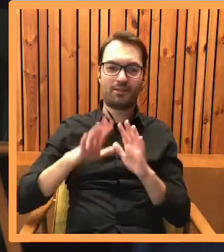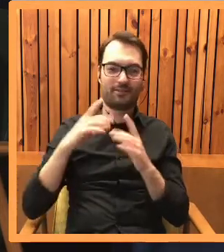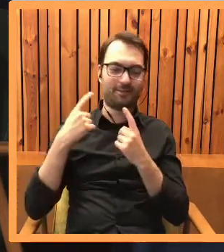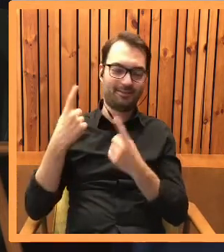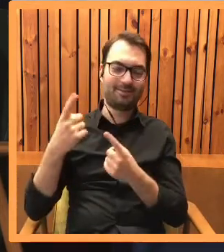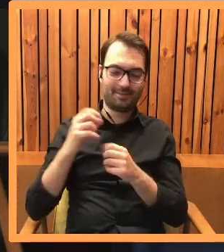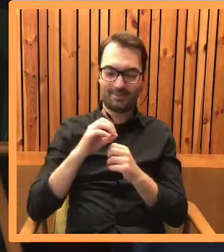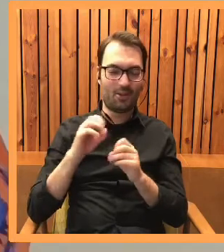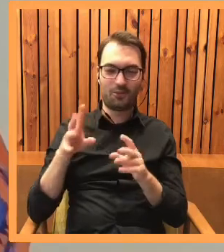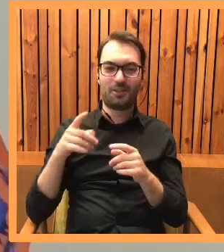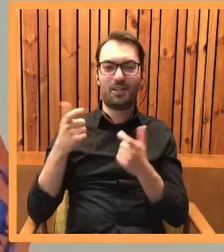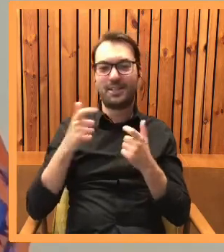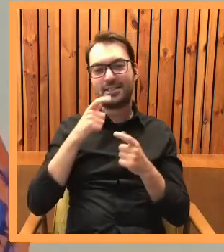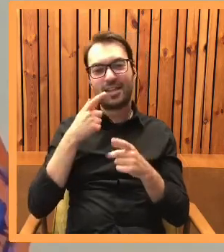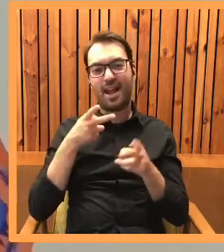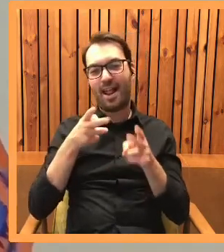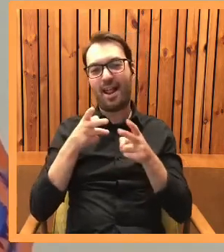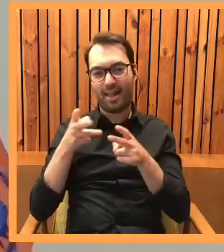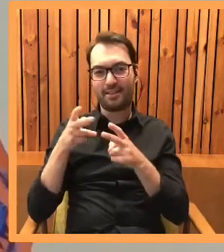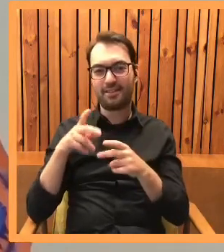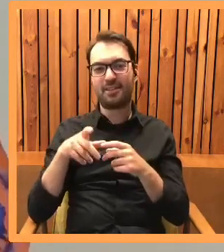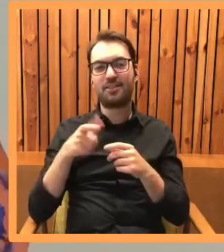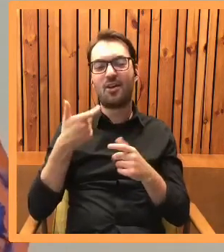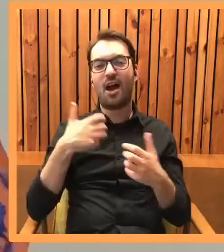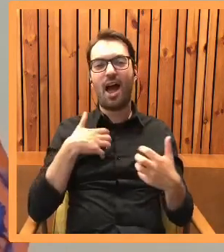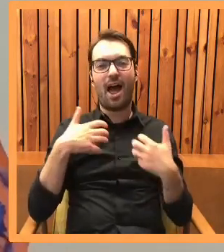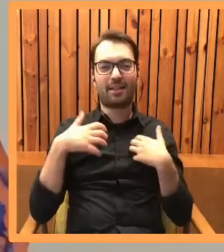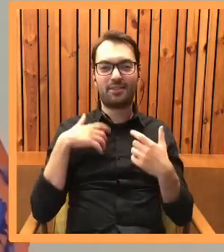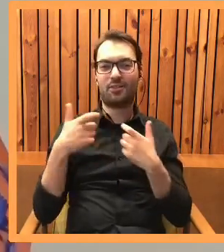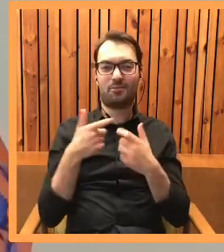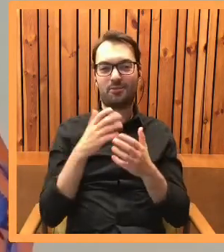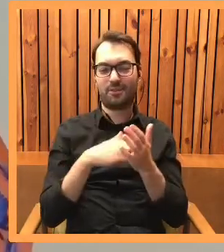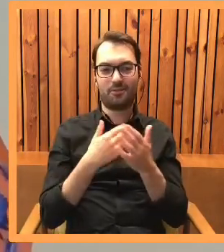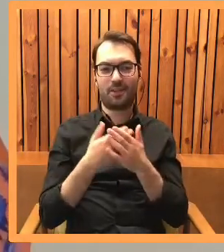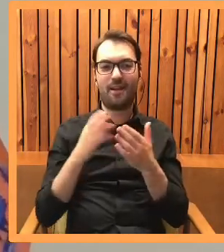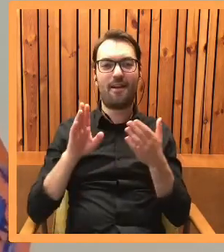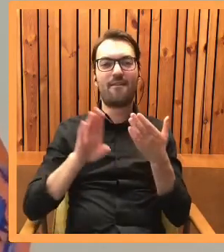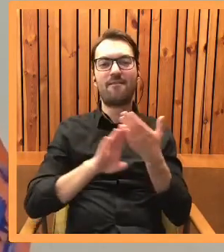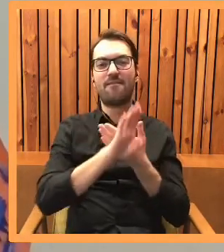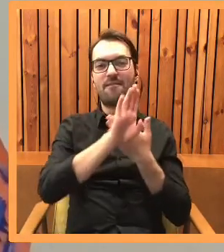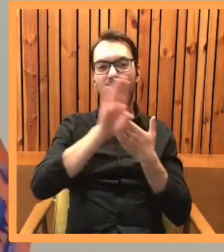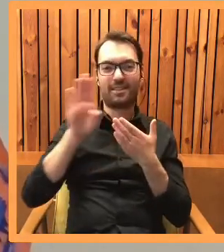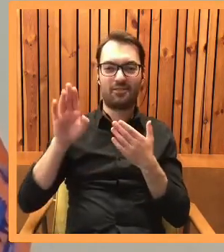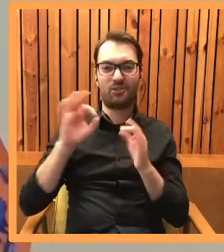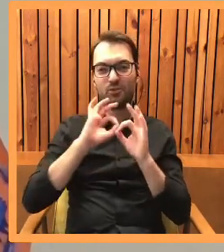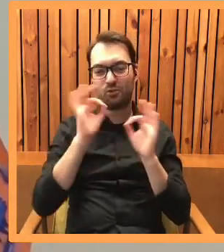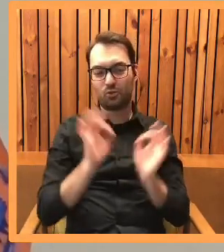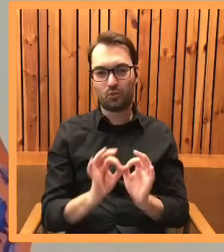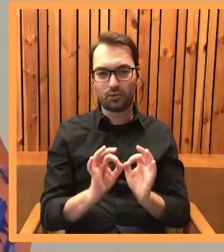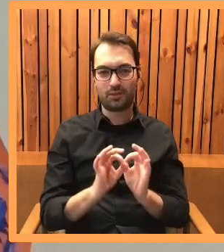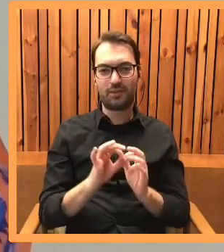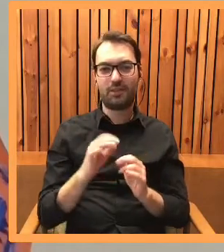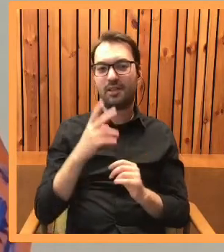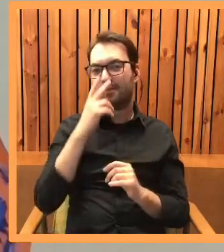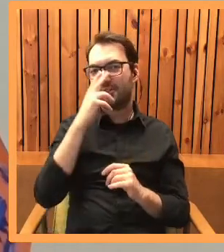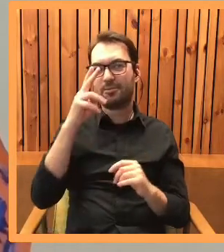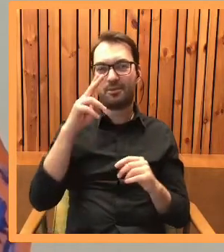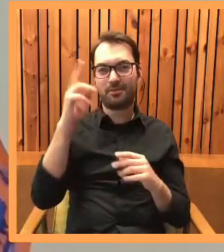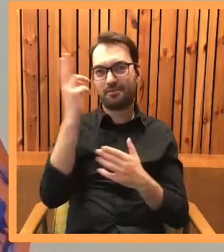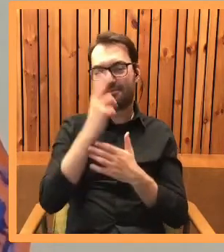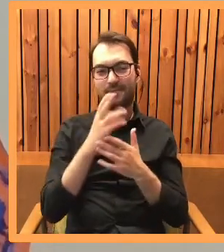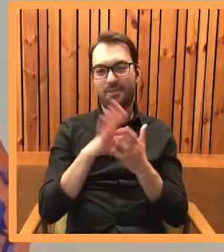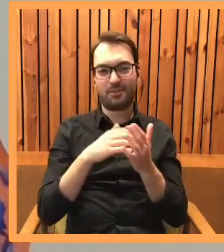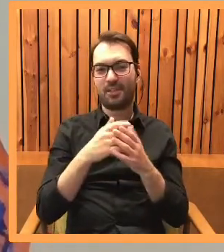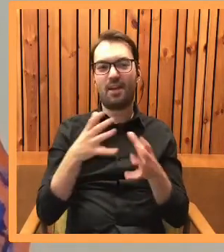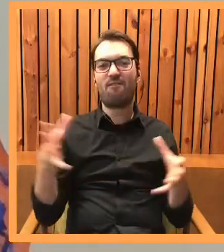kota można zrzucić, takie żarty z tego, co czasami artyści potrafią zrobić. Czyli jest wystawa sztuki, wernisaż. Patrzymy na dzieło, które jest np.